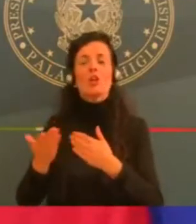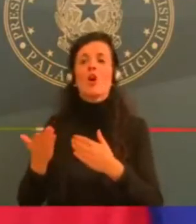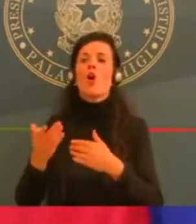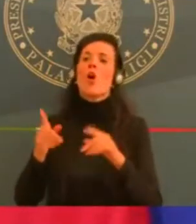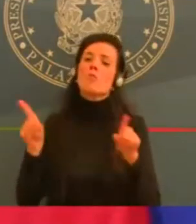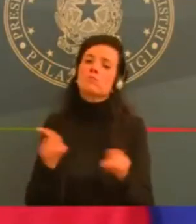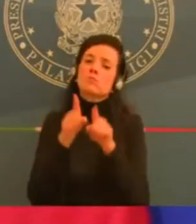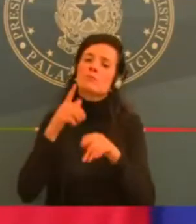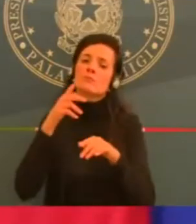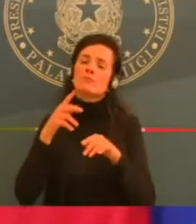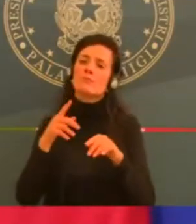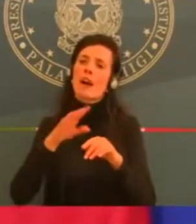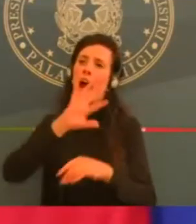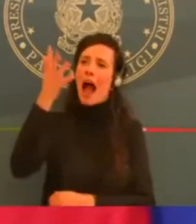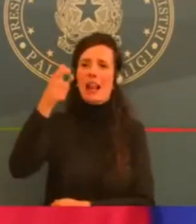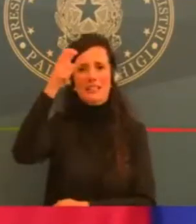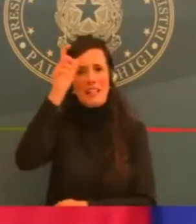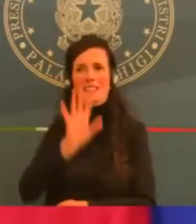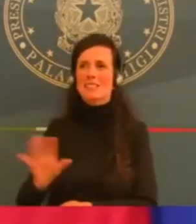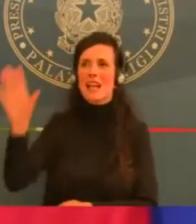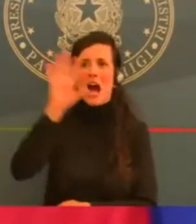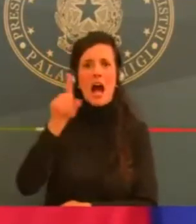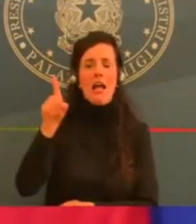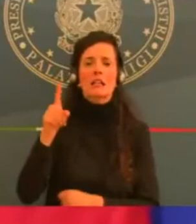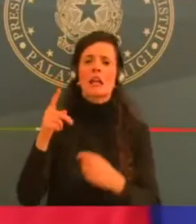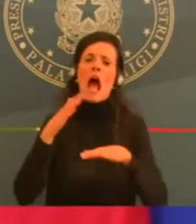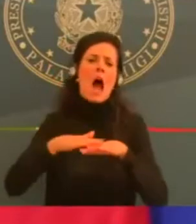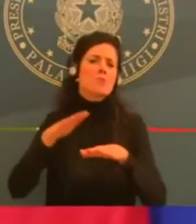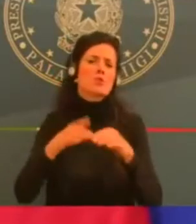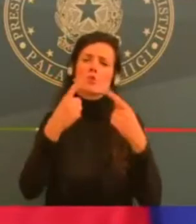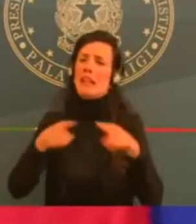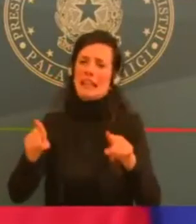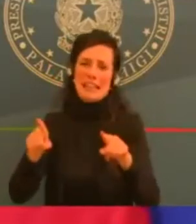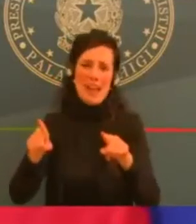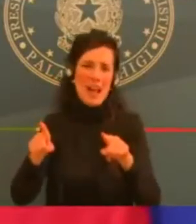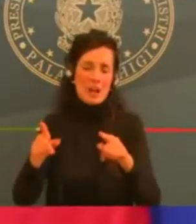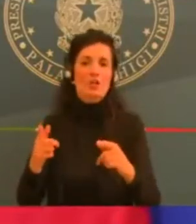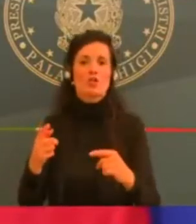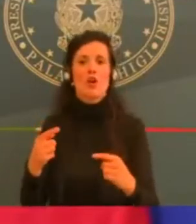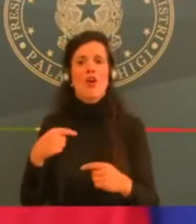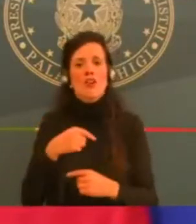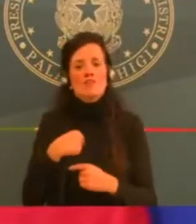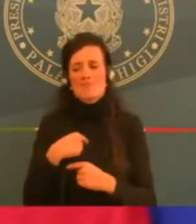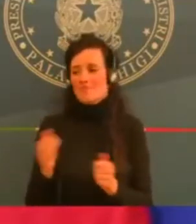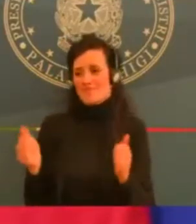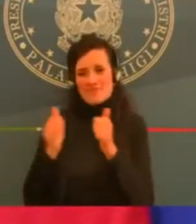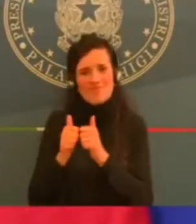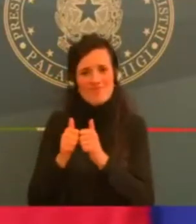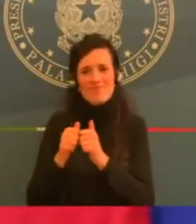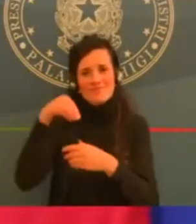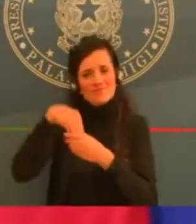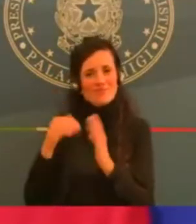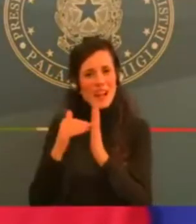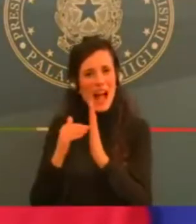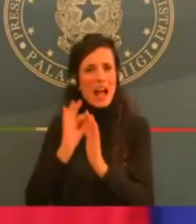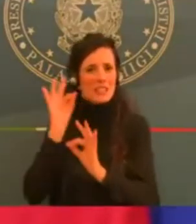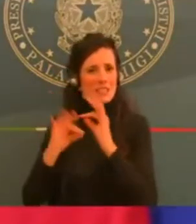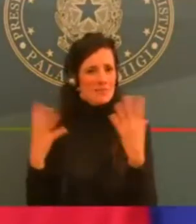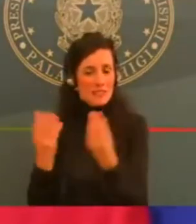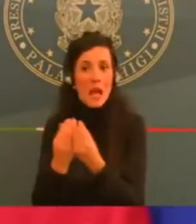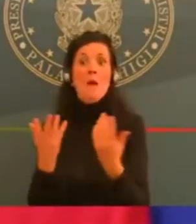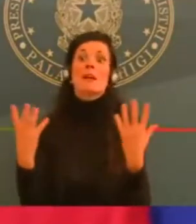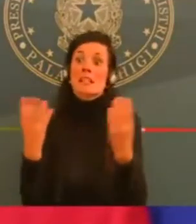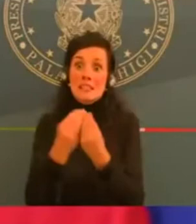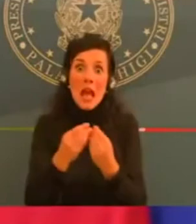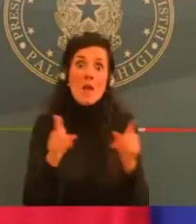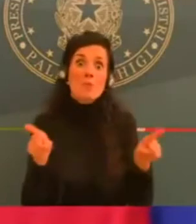stiamo assolutamente cercando di approfondire tutti questi dati, però qui la politica dismette il proprio ruolo